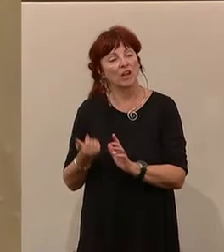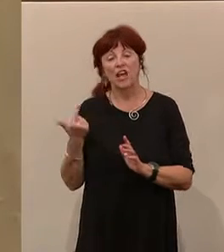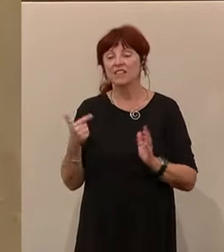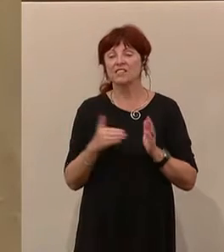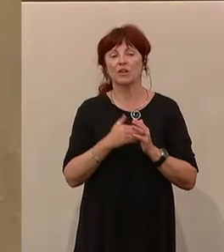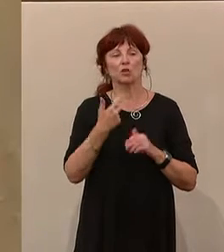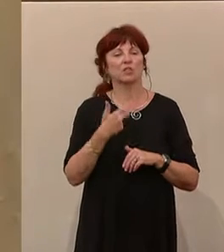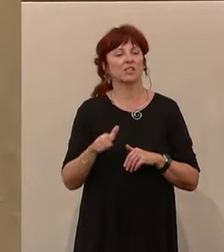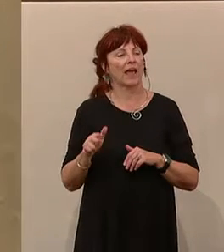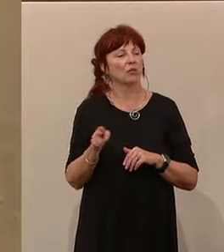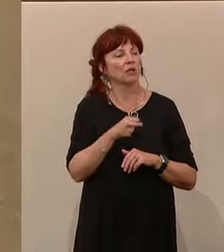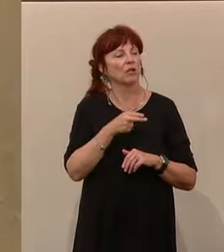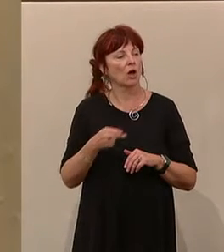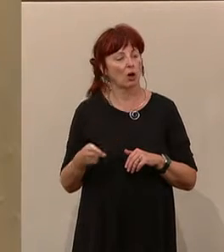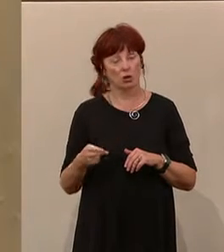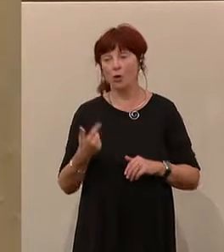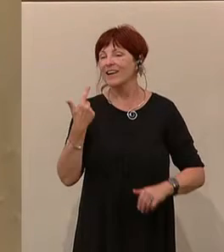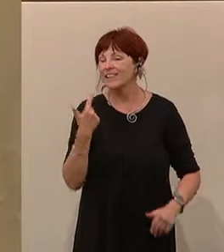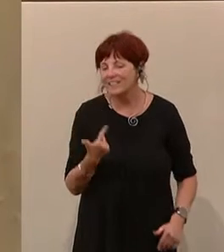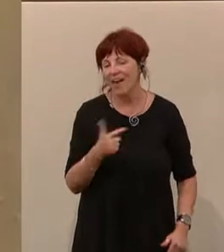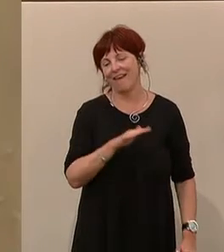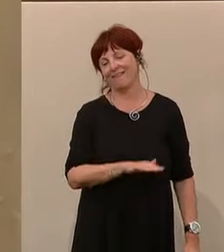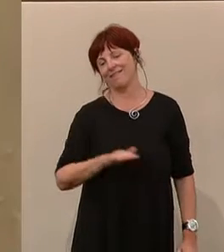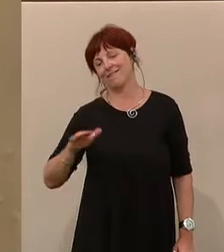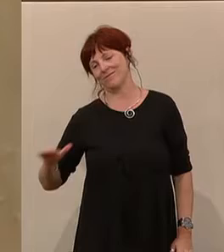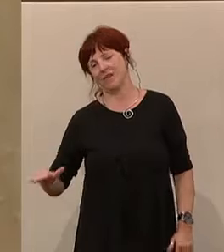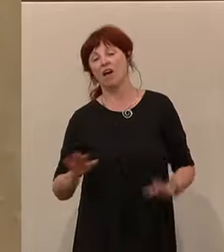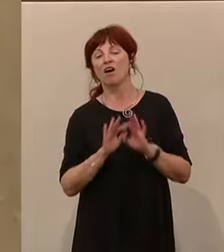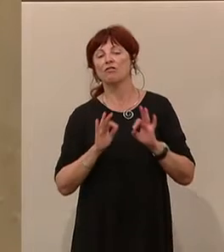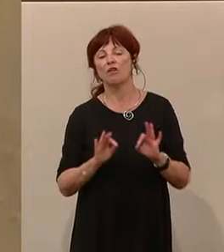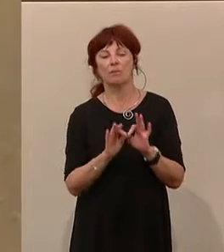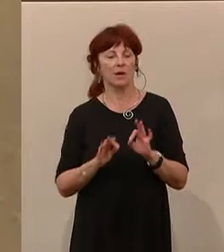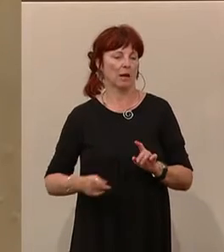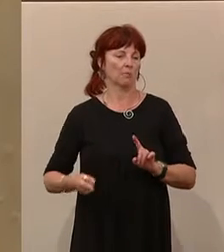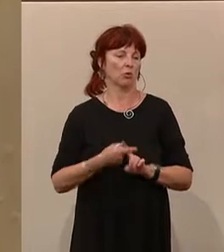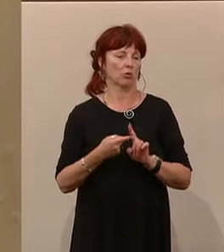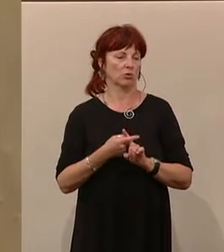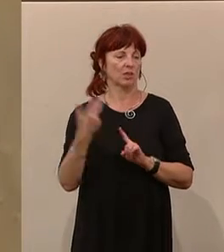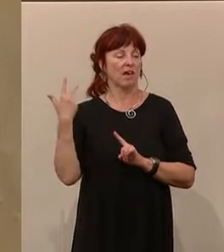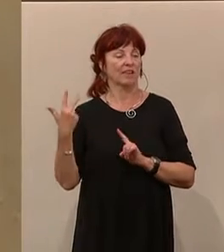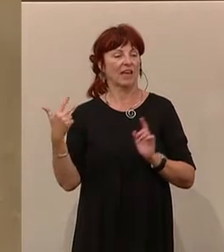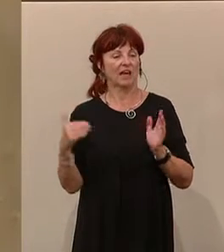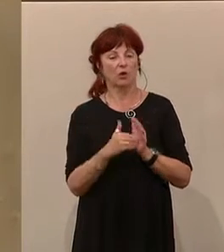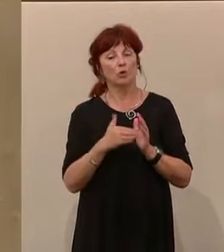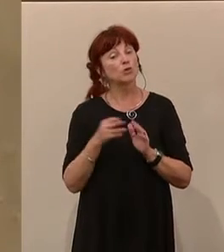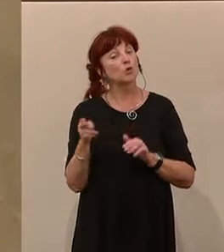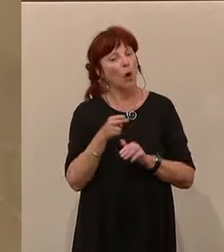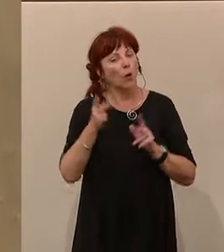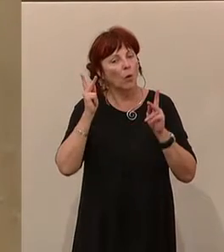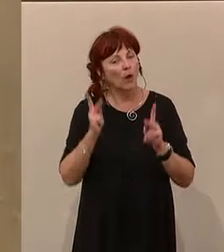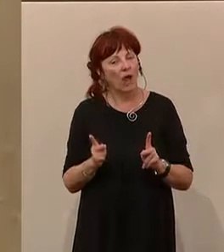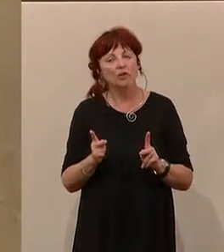für zwei Kinder der Familienbonus geholt werden kann, also 3.000 Euro an Steuergutschrift